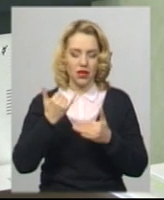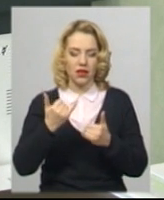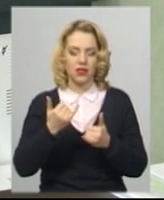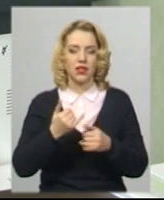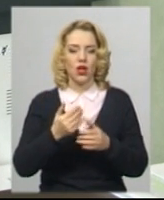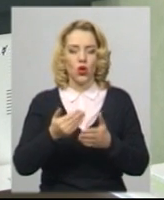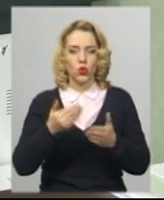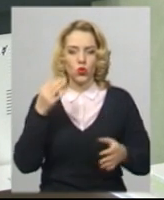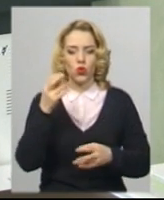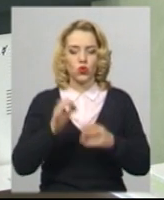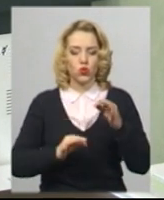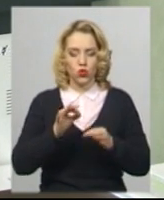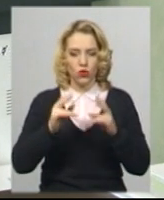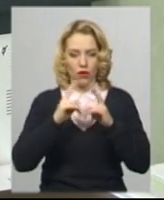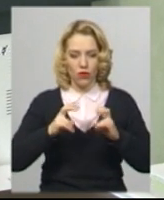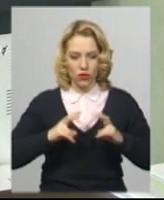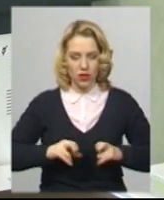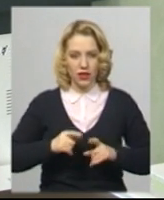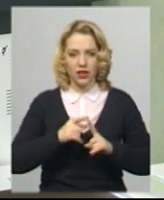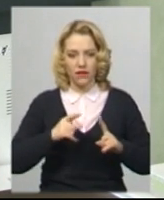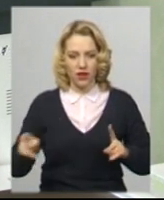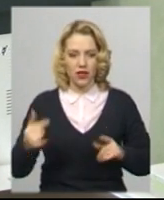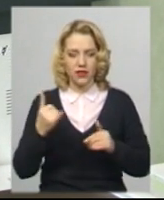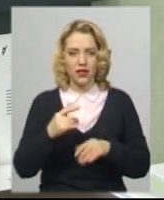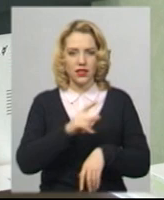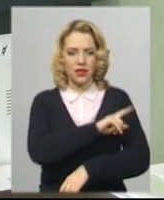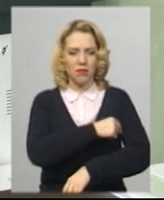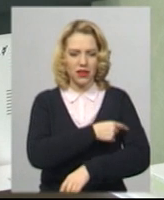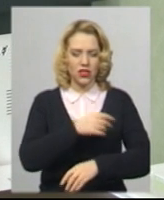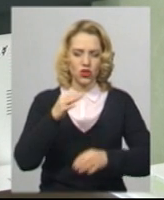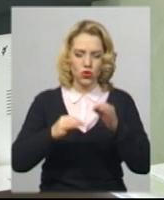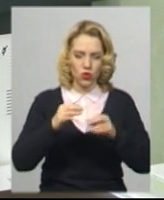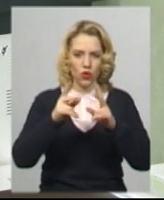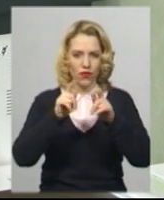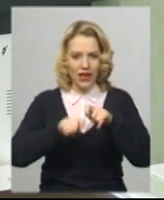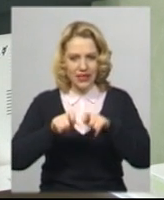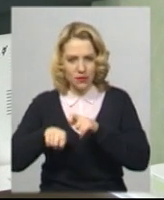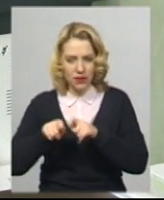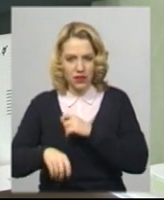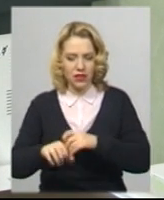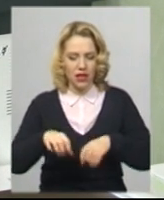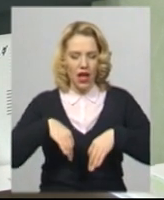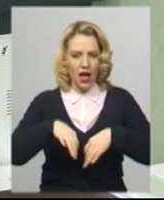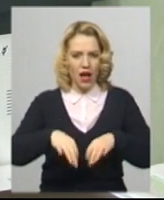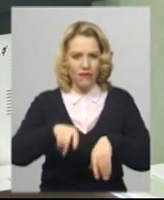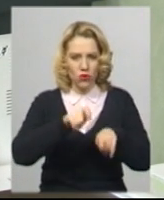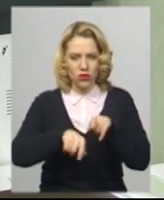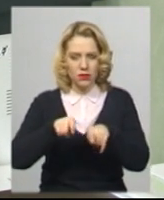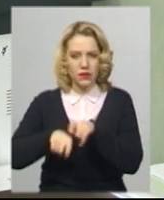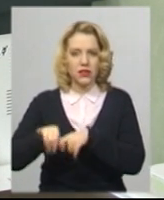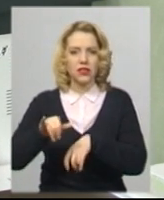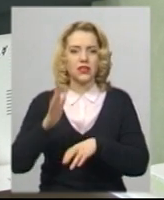необхідні експертизи, судово-медичні експертизи, автотехнічні експертизи. Встановлено, допитано